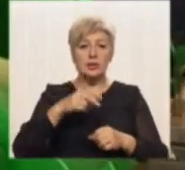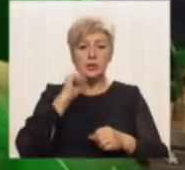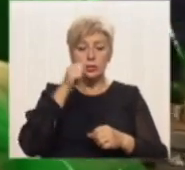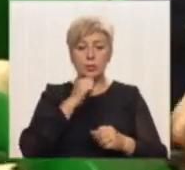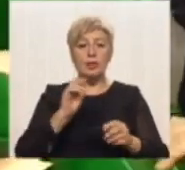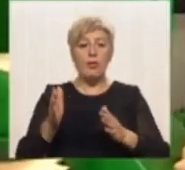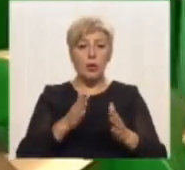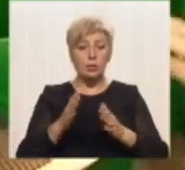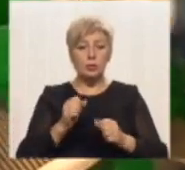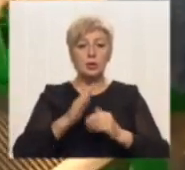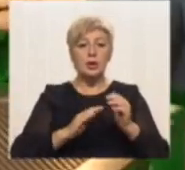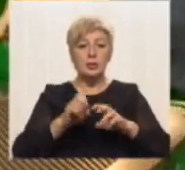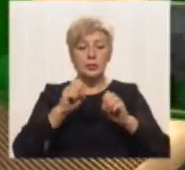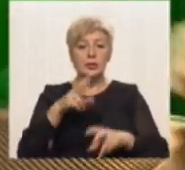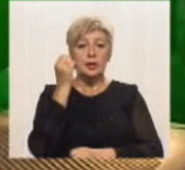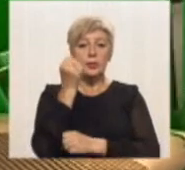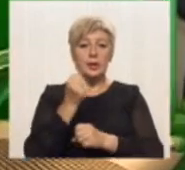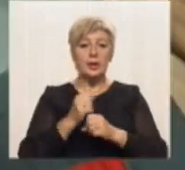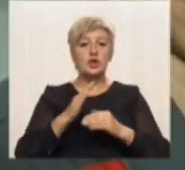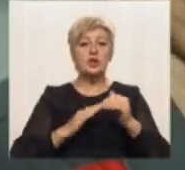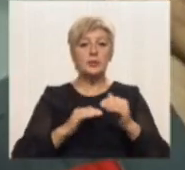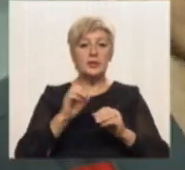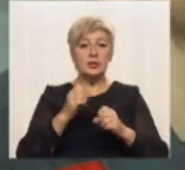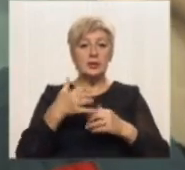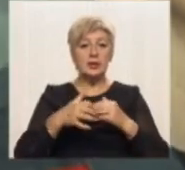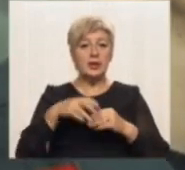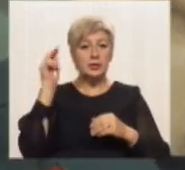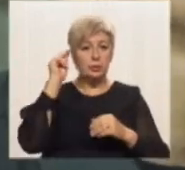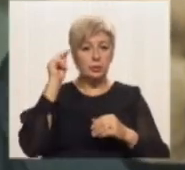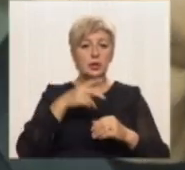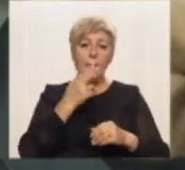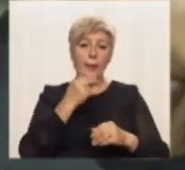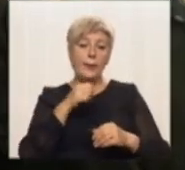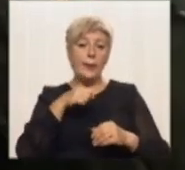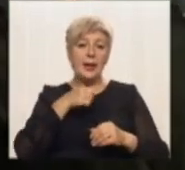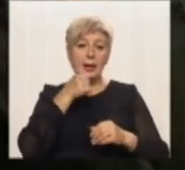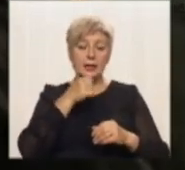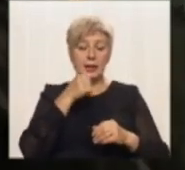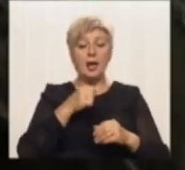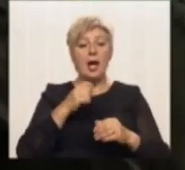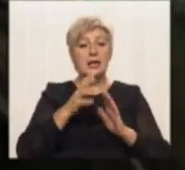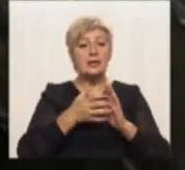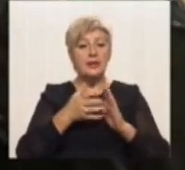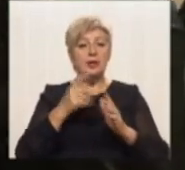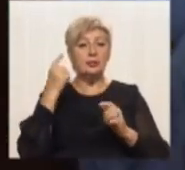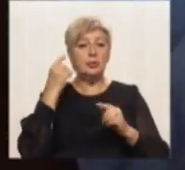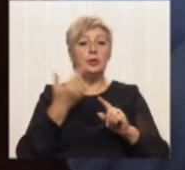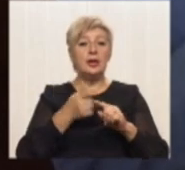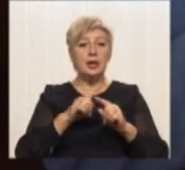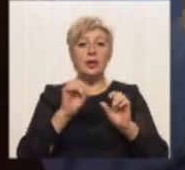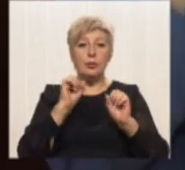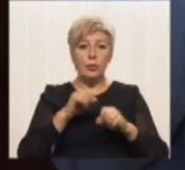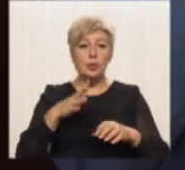та області фахівців робітничих спеціальностей. Серед учнів підлітки з вадами слуху, які можуть усвоїти професію